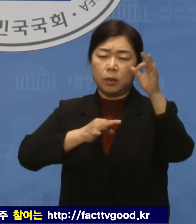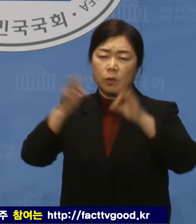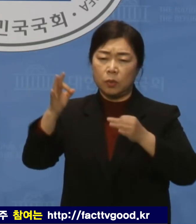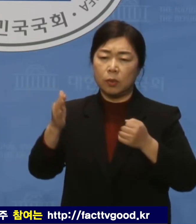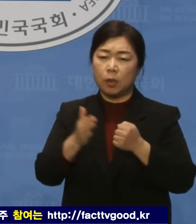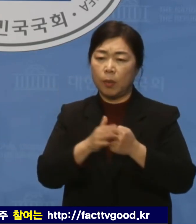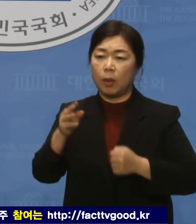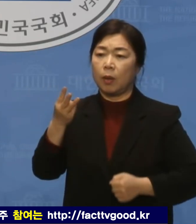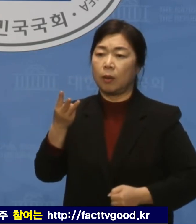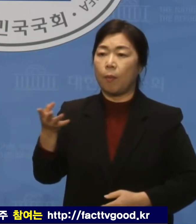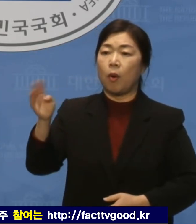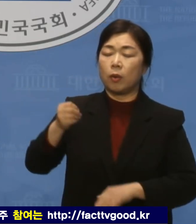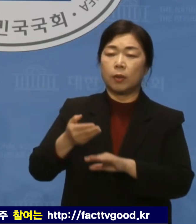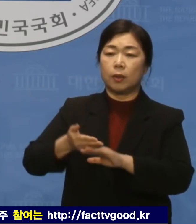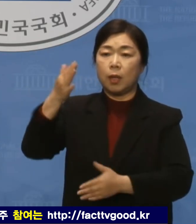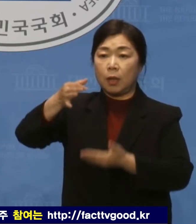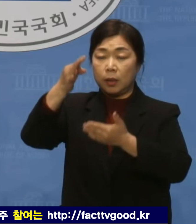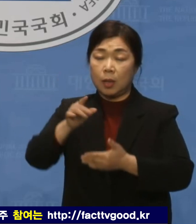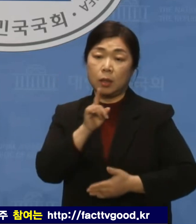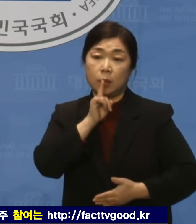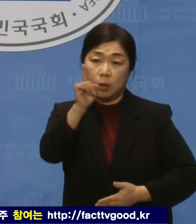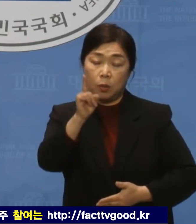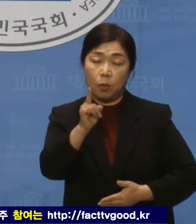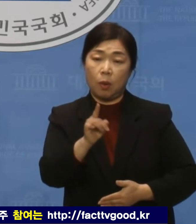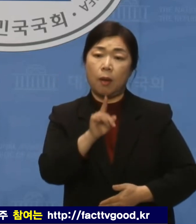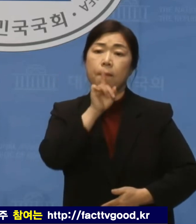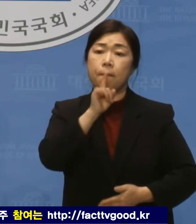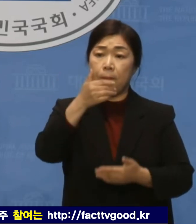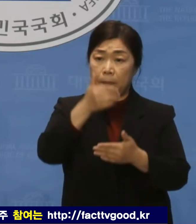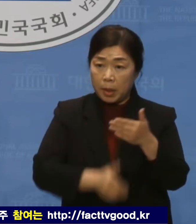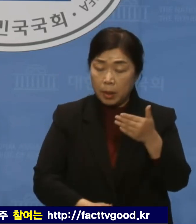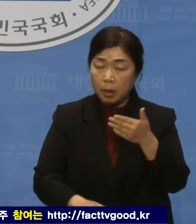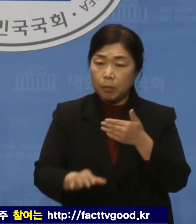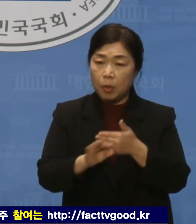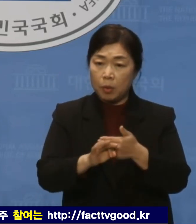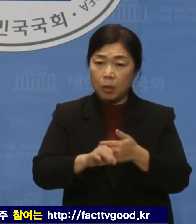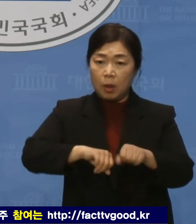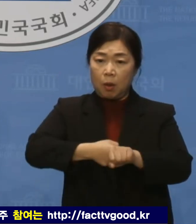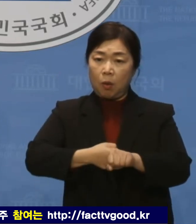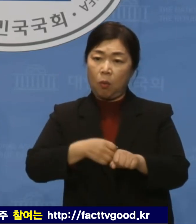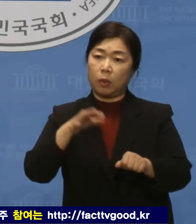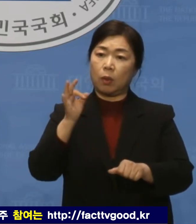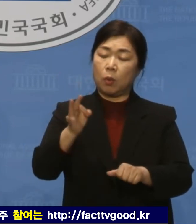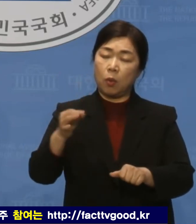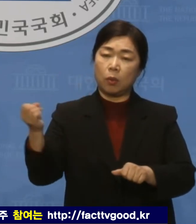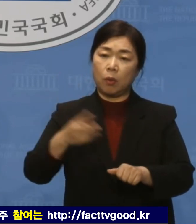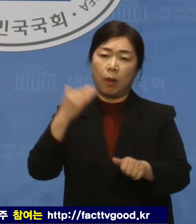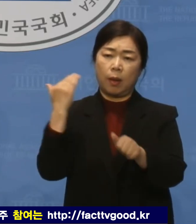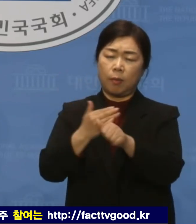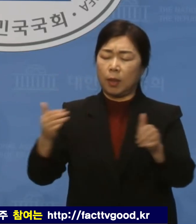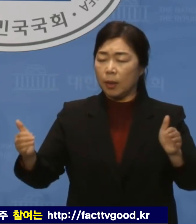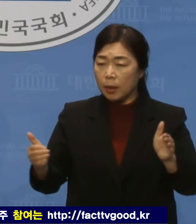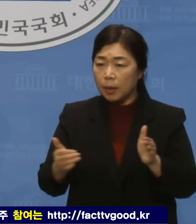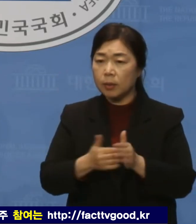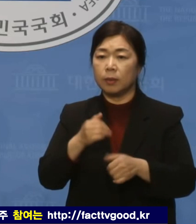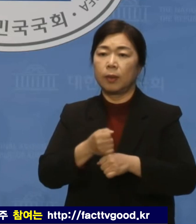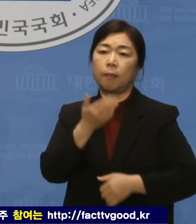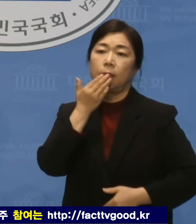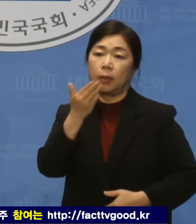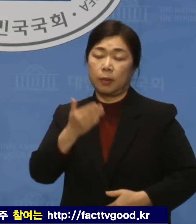누락한 경우 과태료부터 해임까지 가능한 엄중한 처벌이